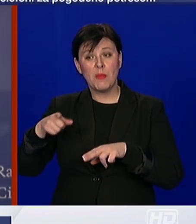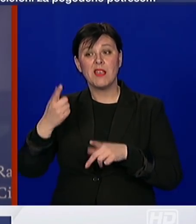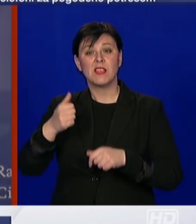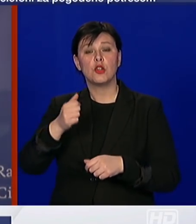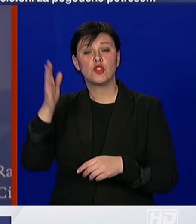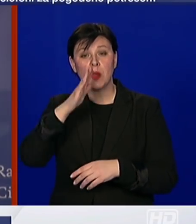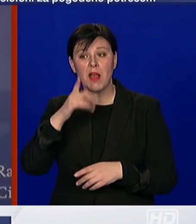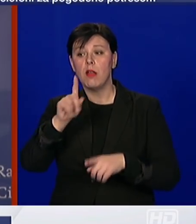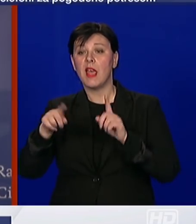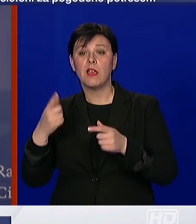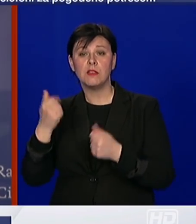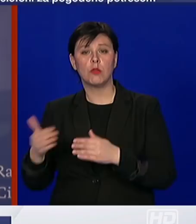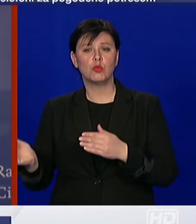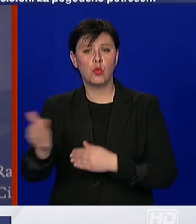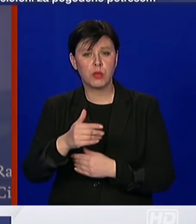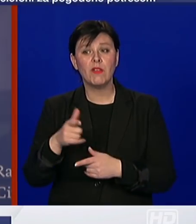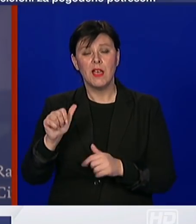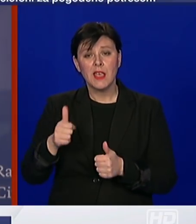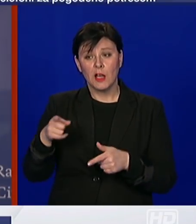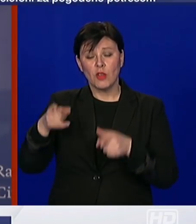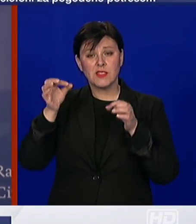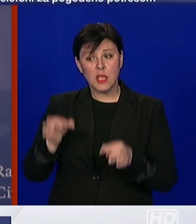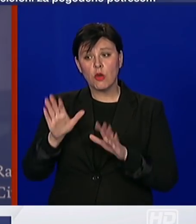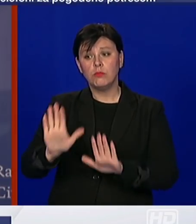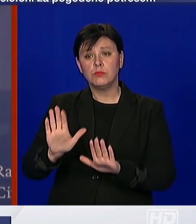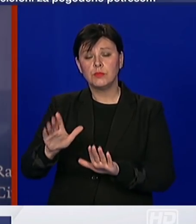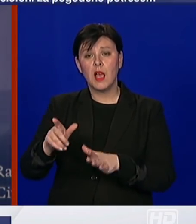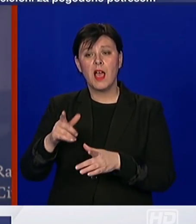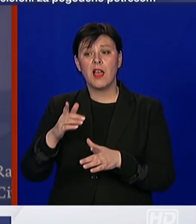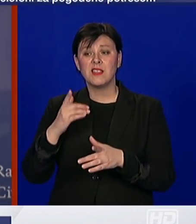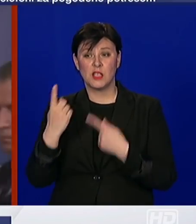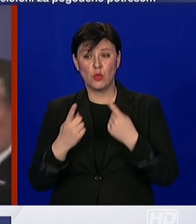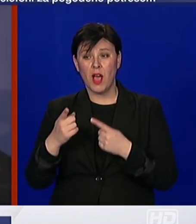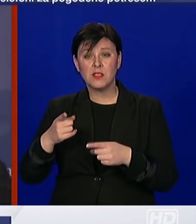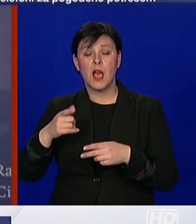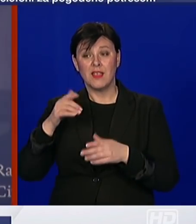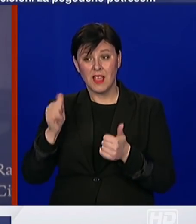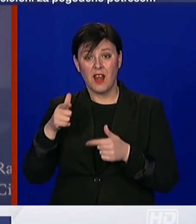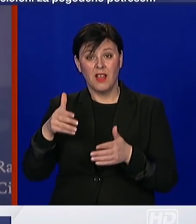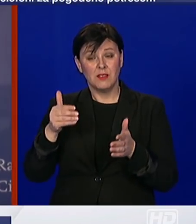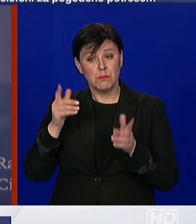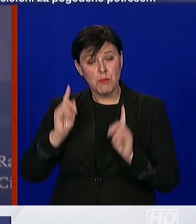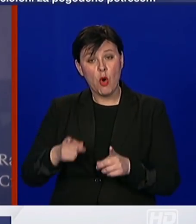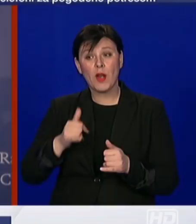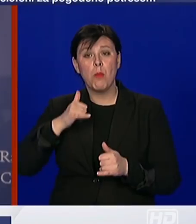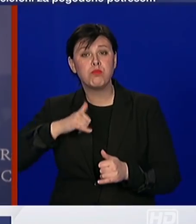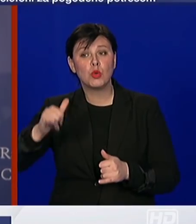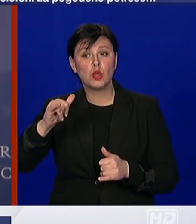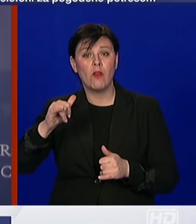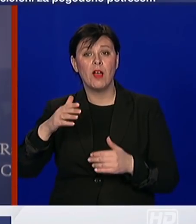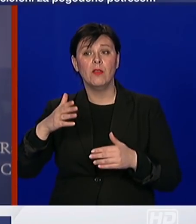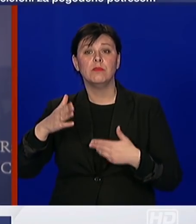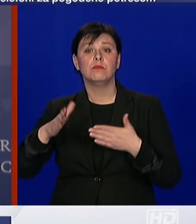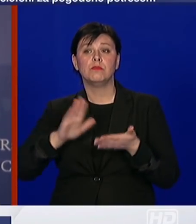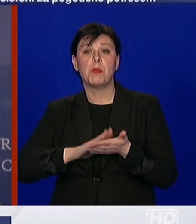iz Dubrovnika. Koliko je uopće sigurno za takve bolesnika u tom stanju putovanje iz gradova? Dubrovnik je 250 km